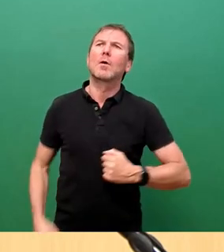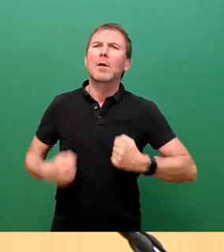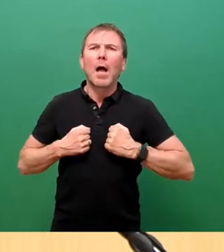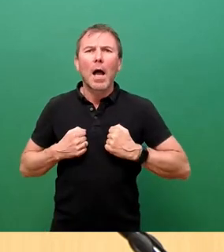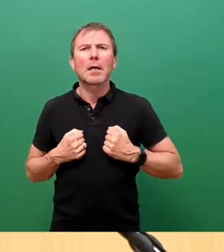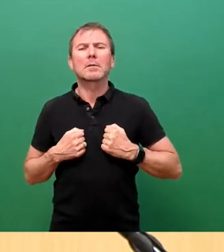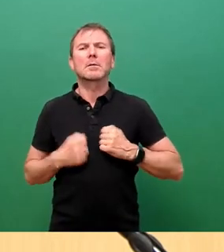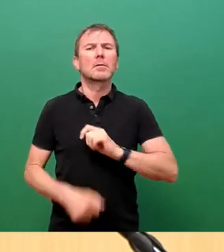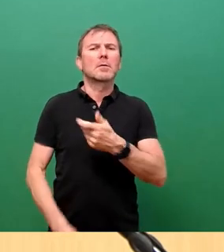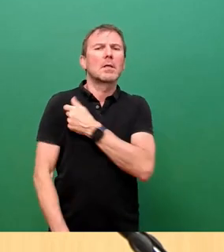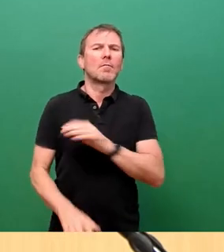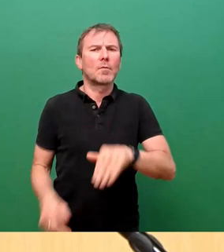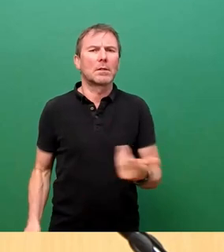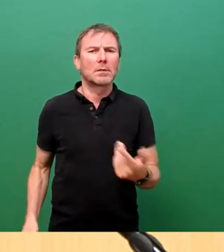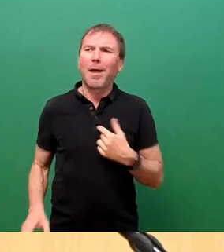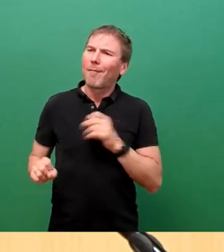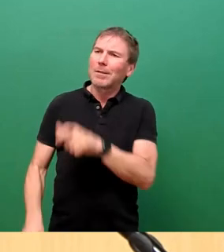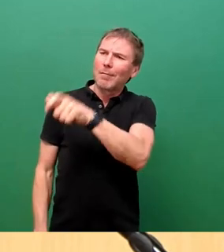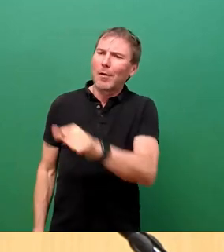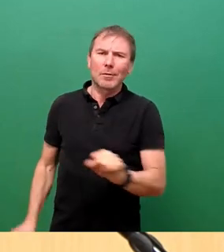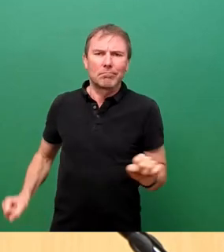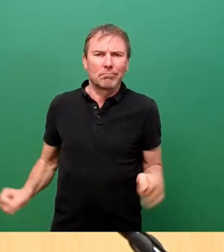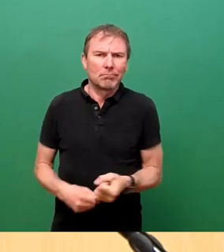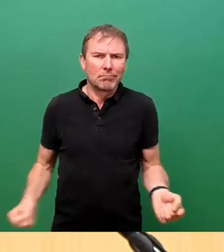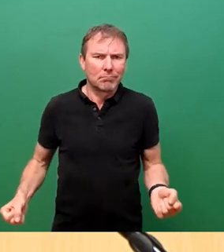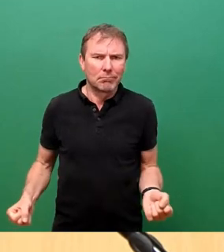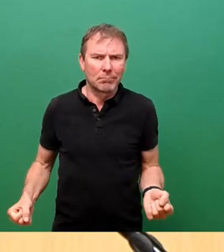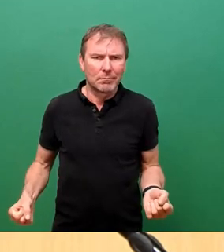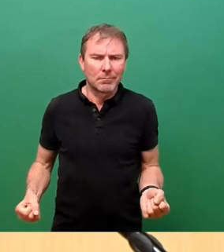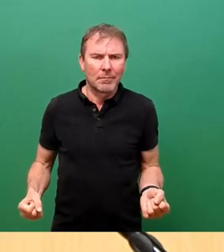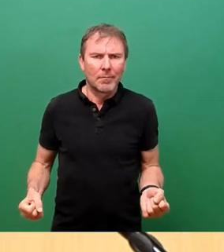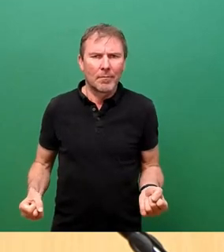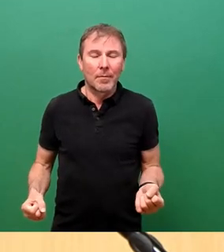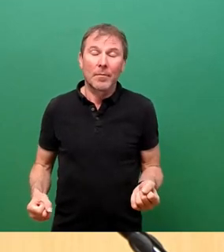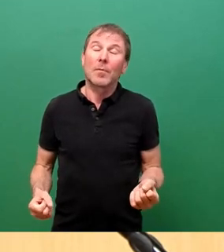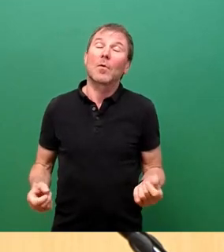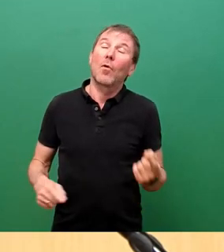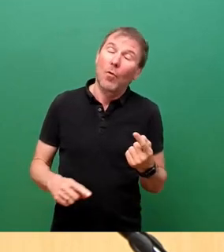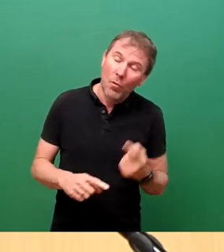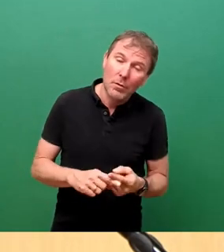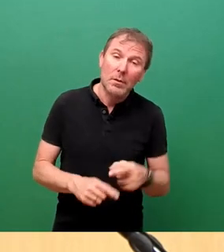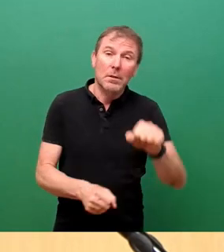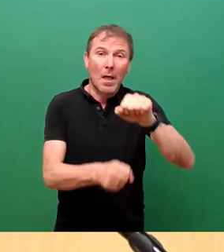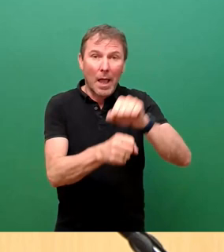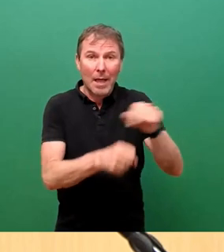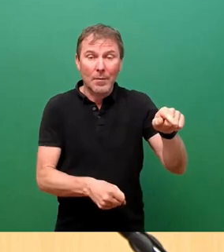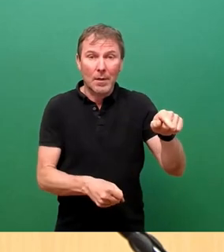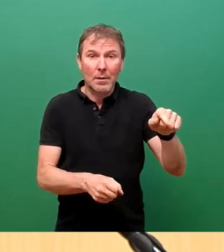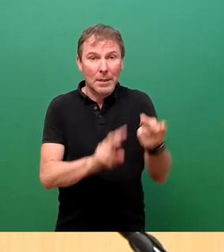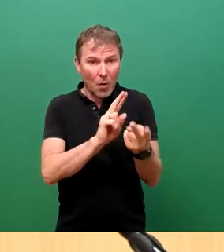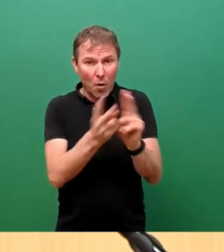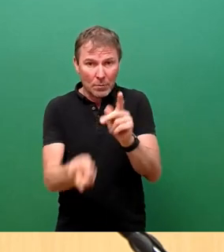lassen wollen. Das ist das Erste. Und das Zweite ist, die Ämter, die das exekutieren müssen, die